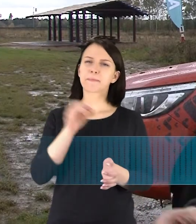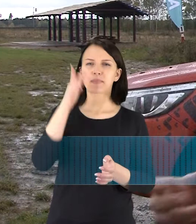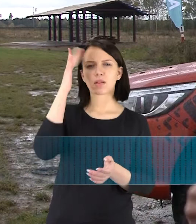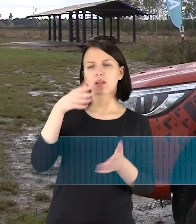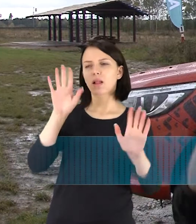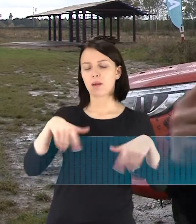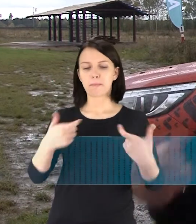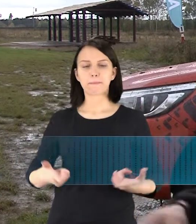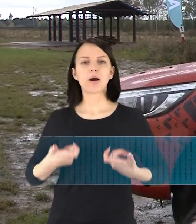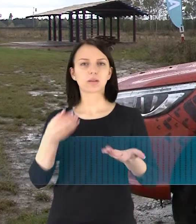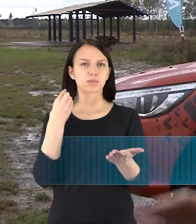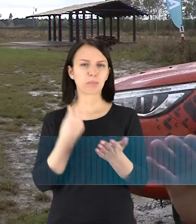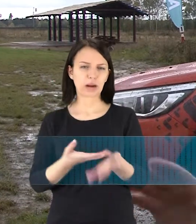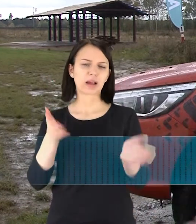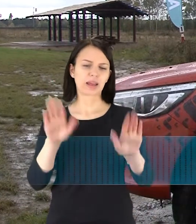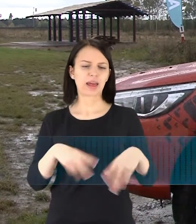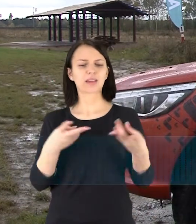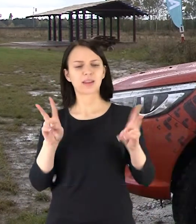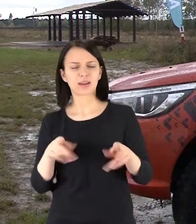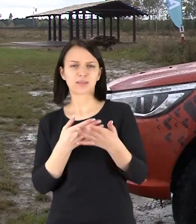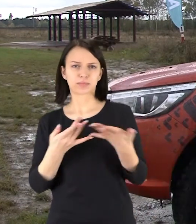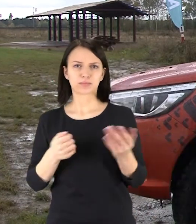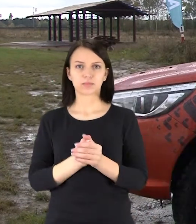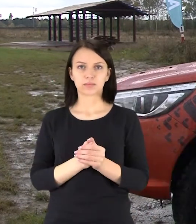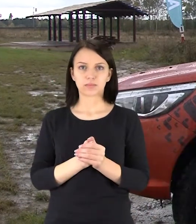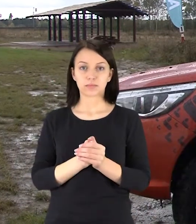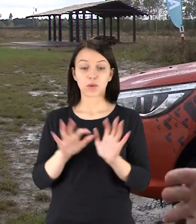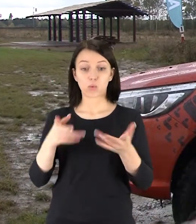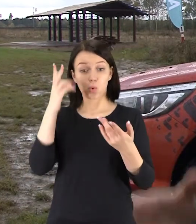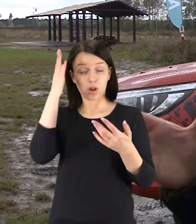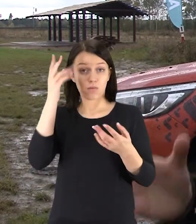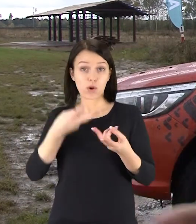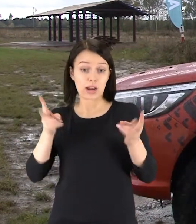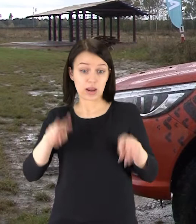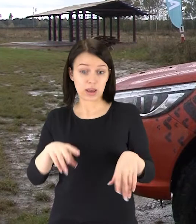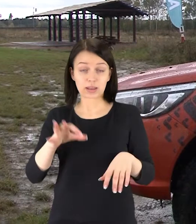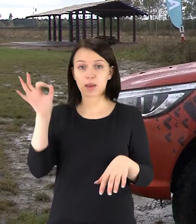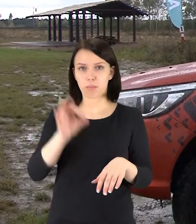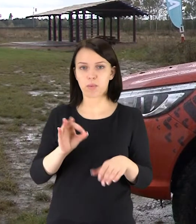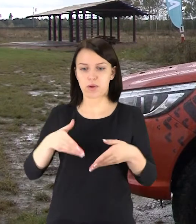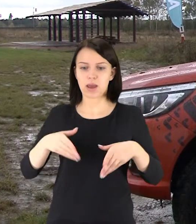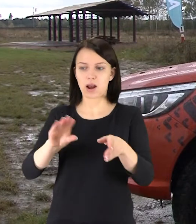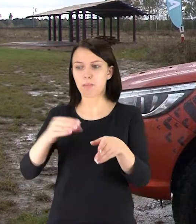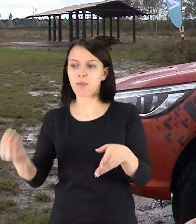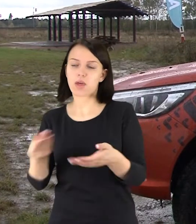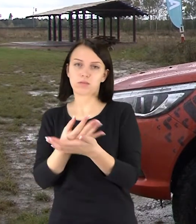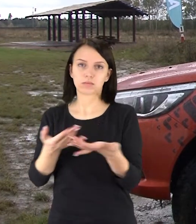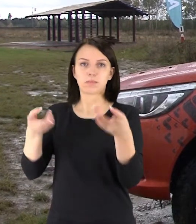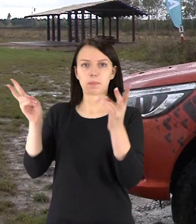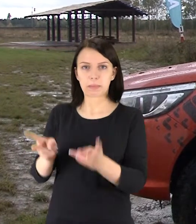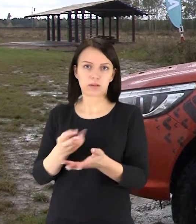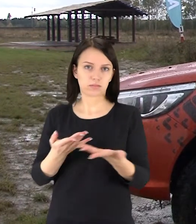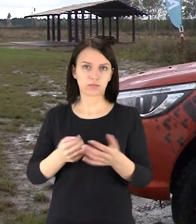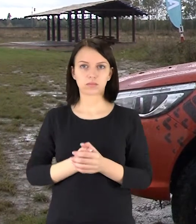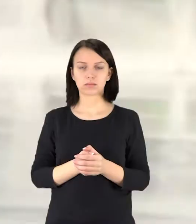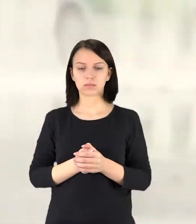mes galvojam, kad tos padangos kainuoja brangiai, gal aš kaip nors išsisūksiu, bet tas išsisūksiu, tai dažniausiai baigėsi į greuviuose ir nedaug dėve dar kartais ir